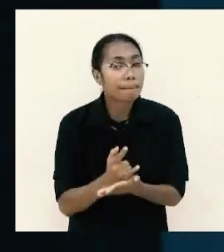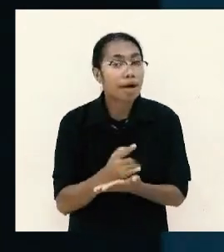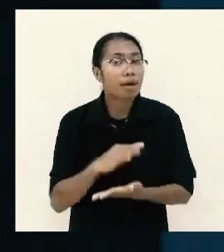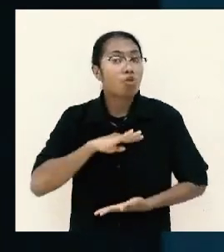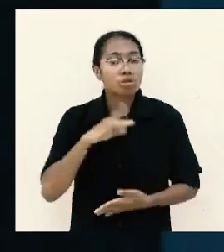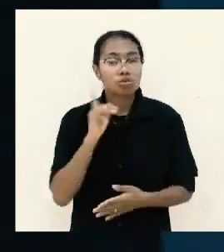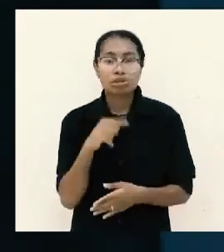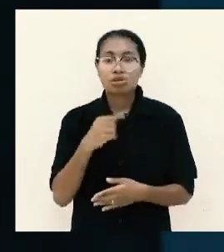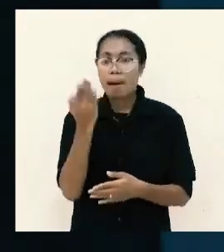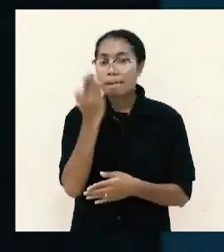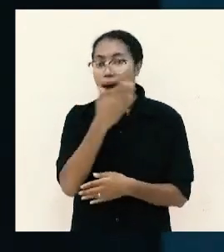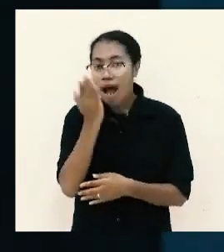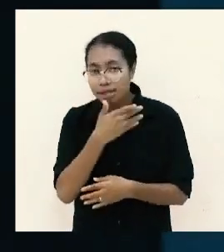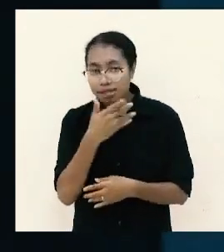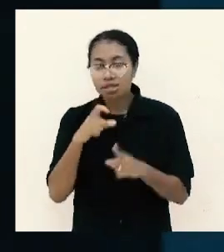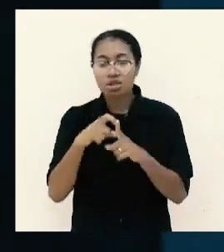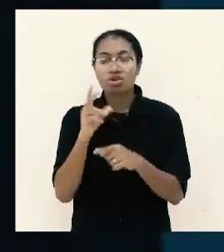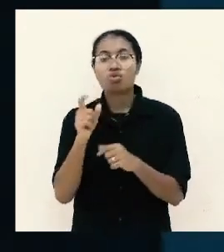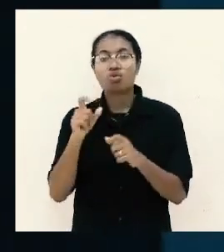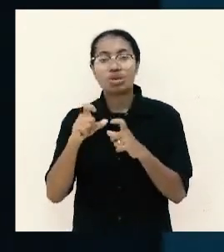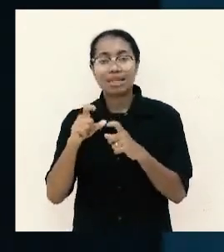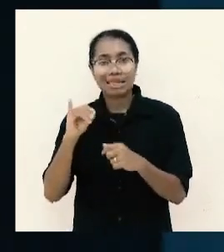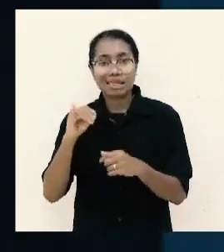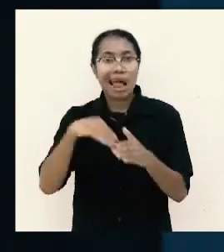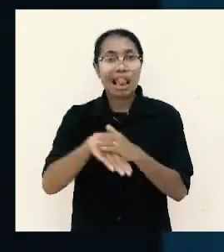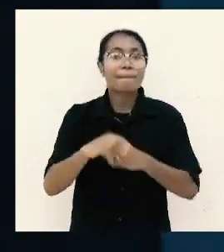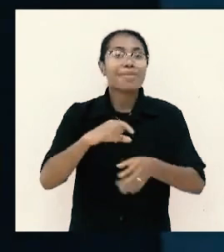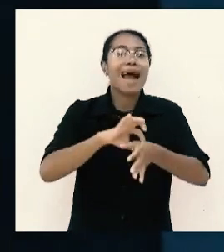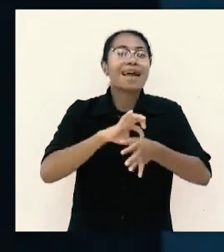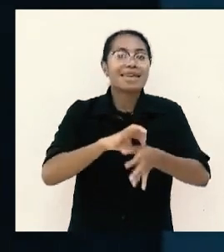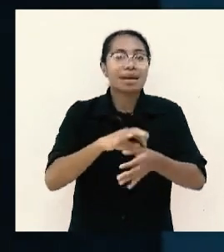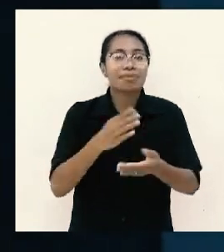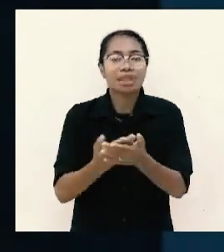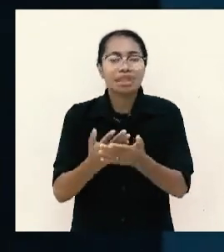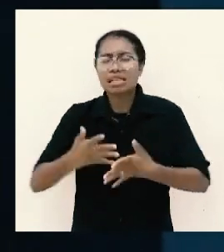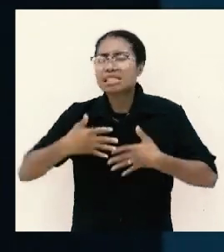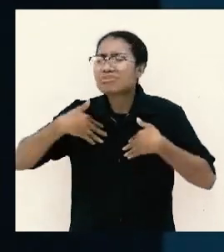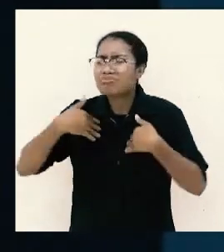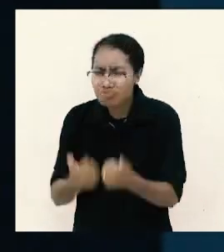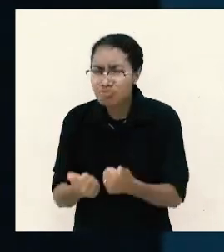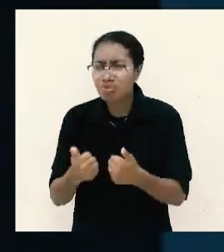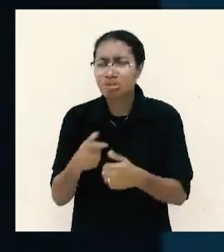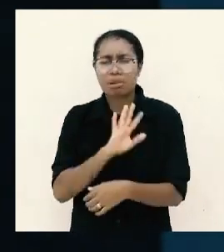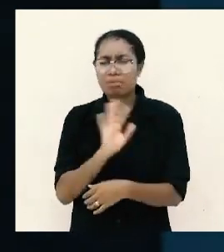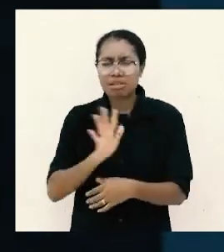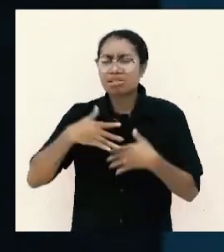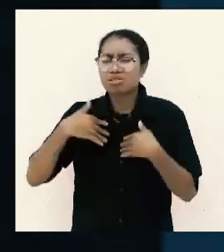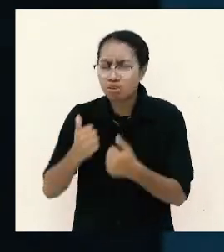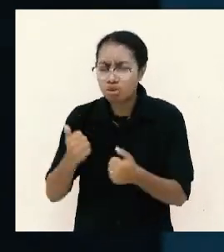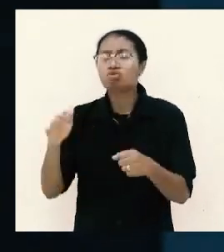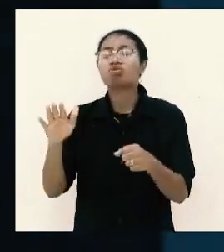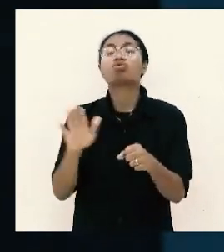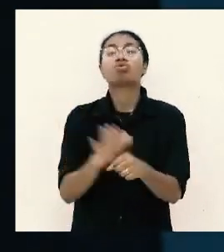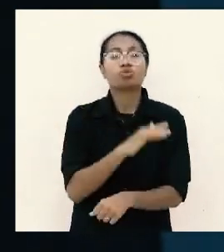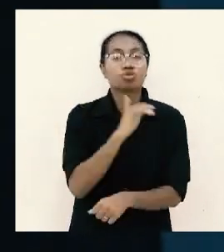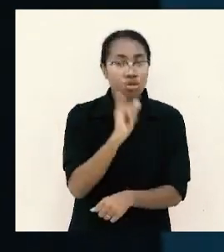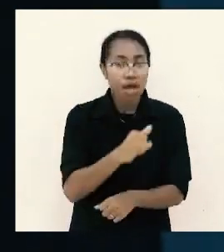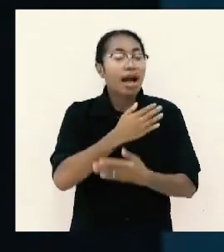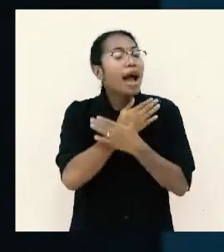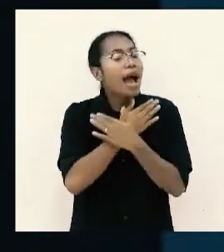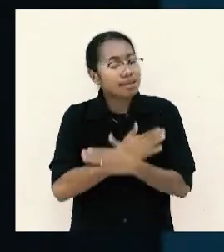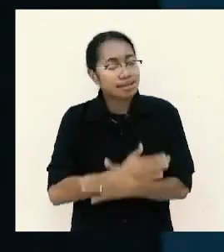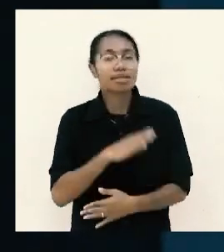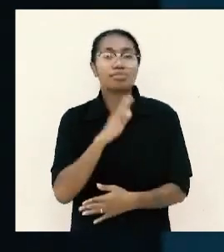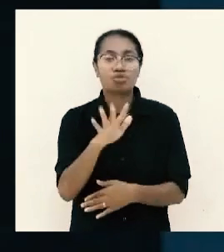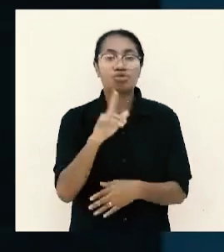sudah bahas soal duri dalam daging dia minta Tuhan sembuhkan dia tapi Tuhan tidak sembuhkan dia lalu cukup sudah kasih karuni aku